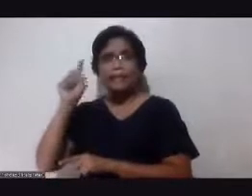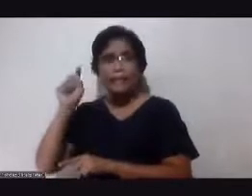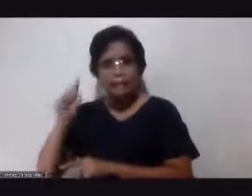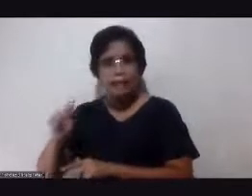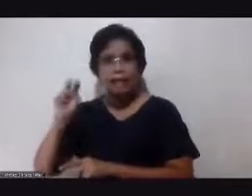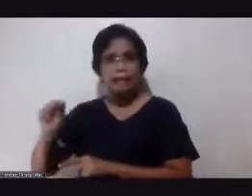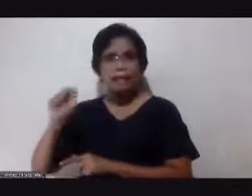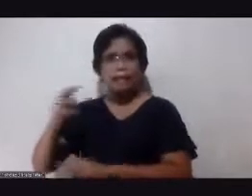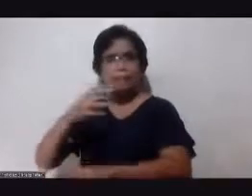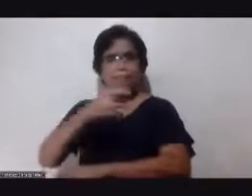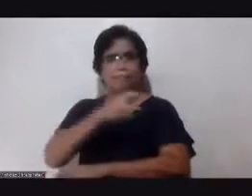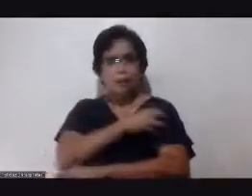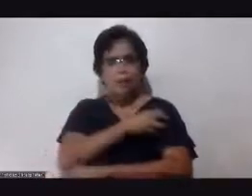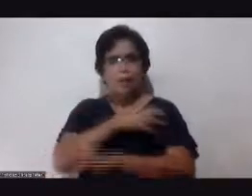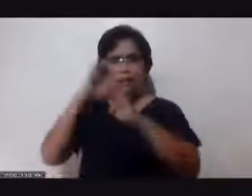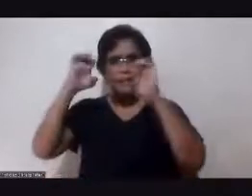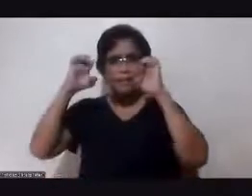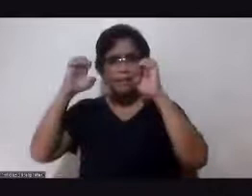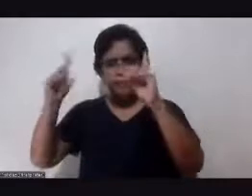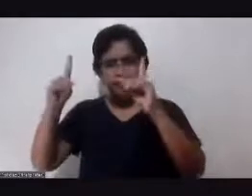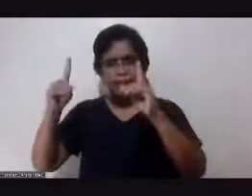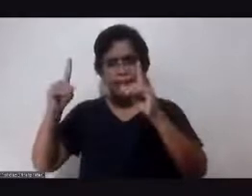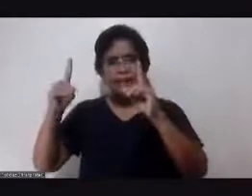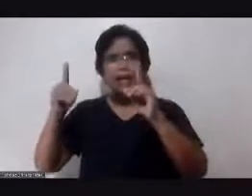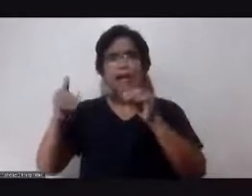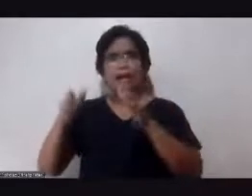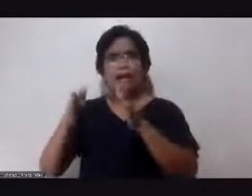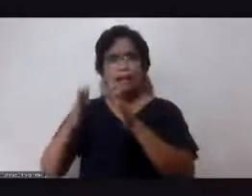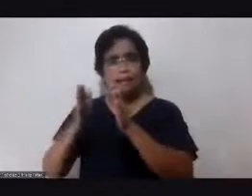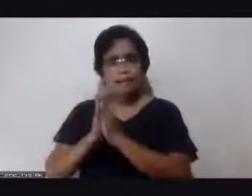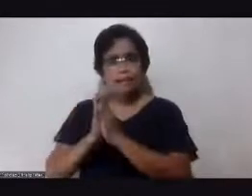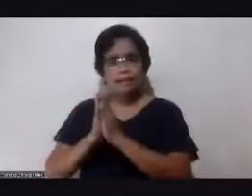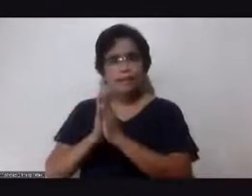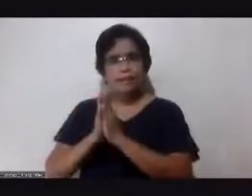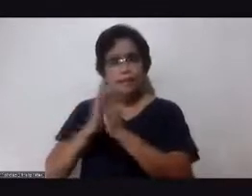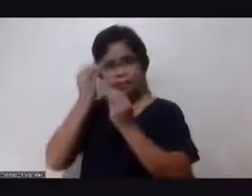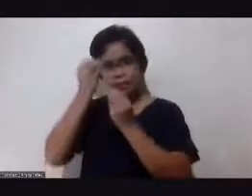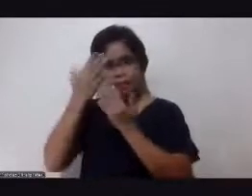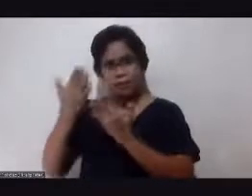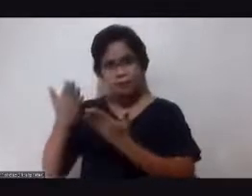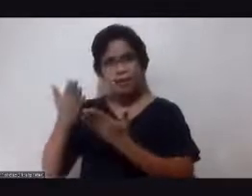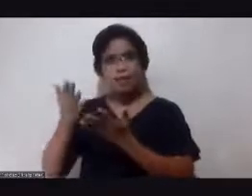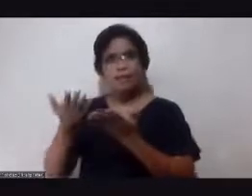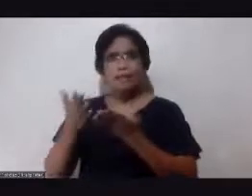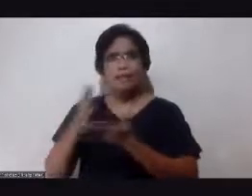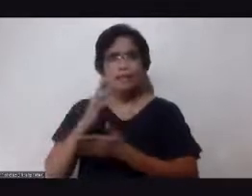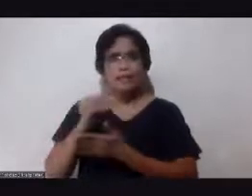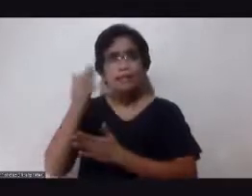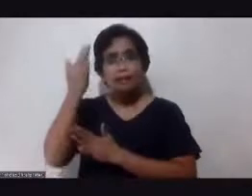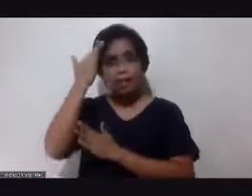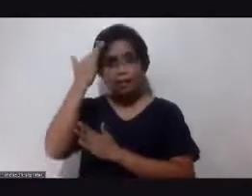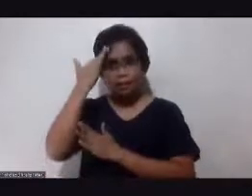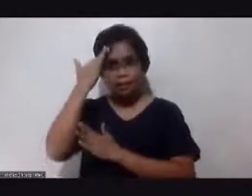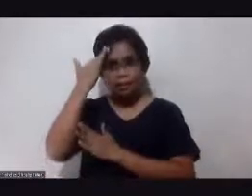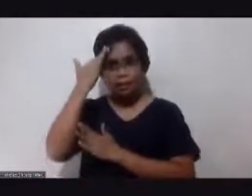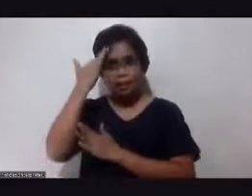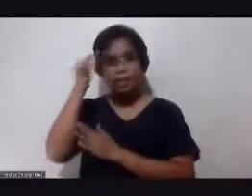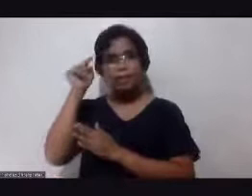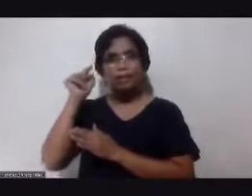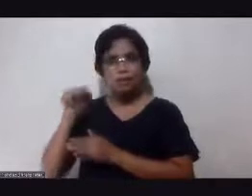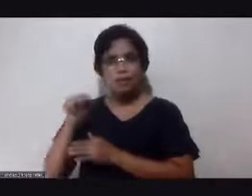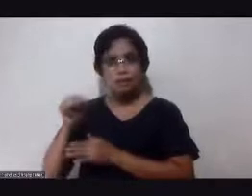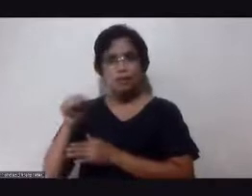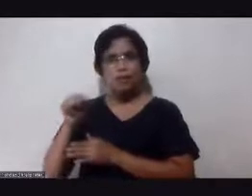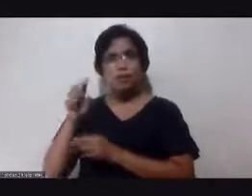We need to be educated. We need to have the information and the knowledge. Yan yung armas natin para makapagpili